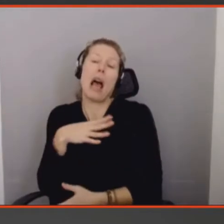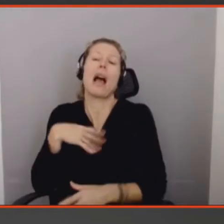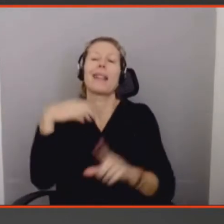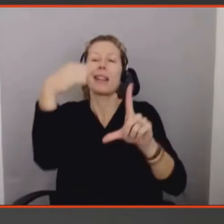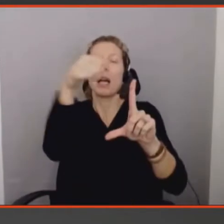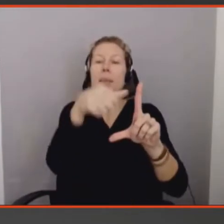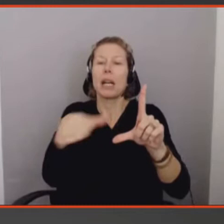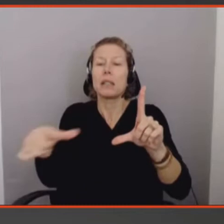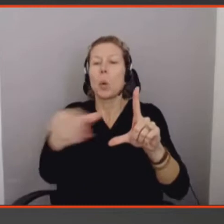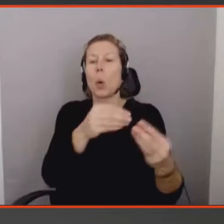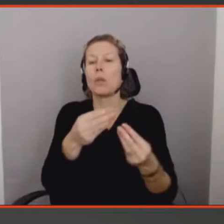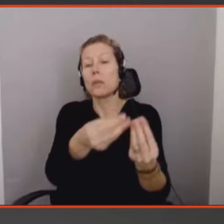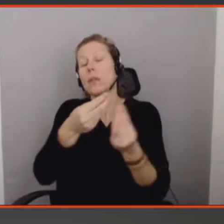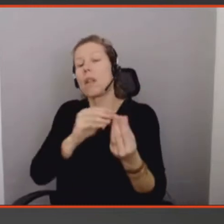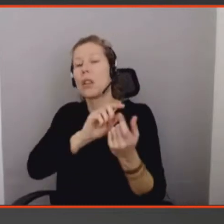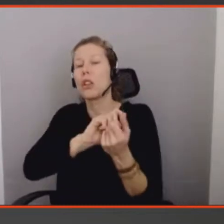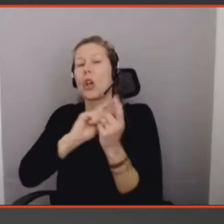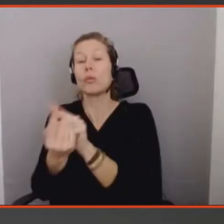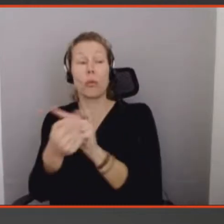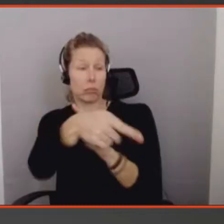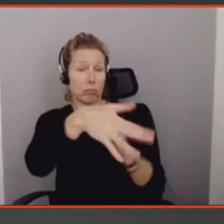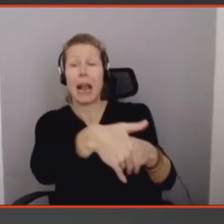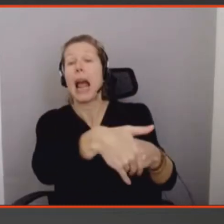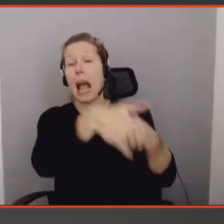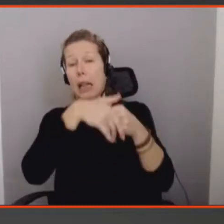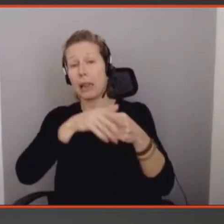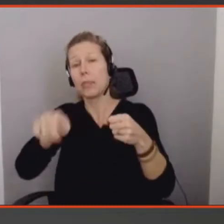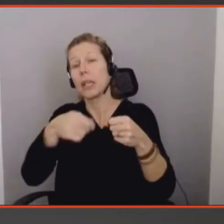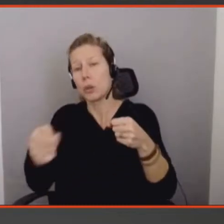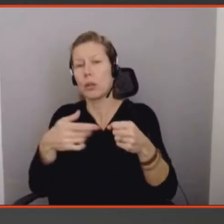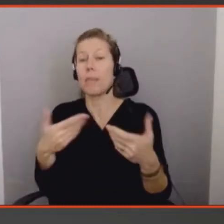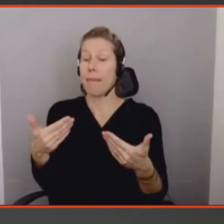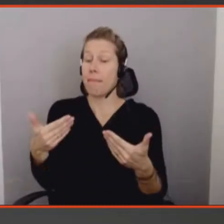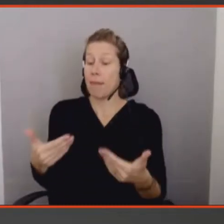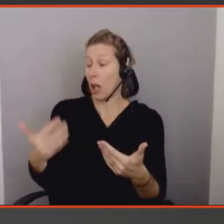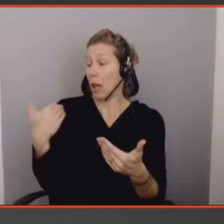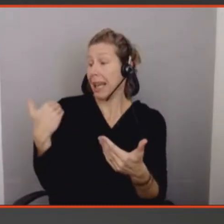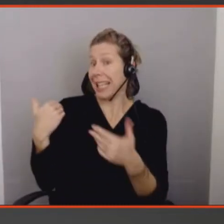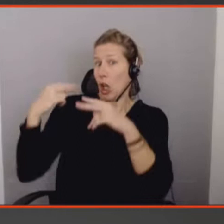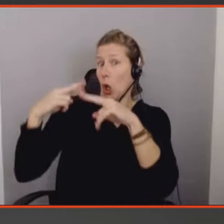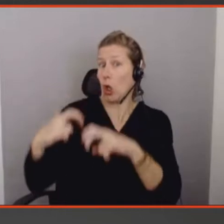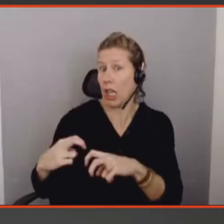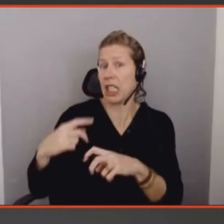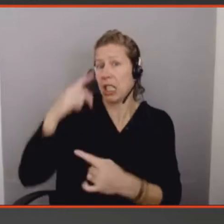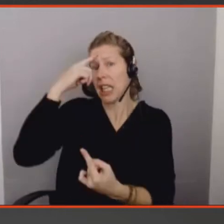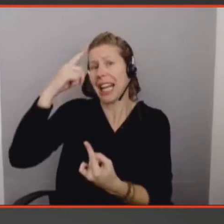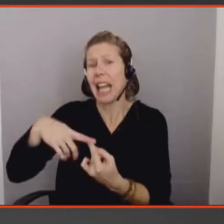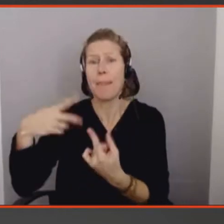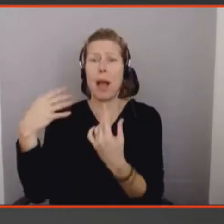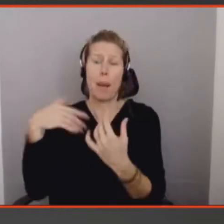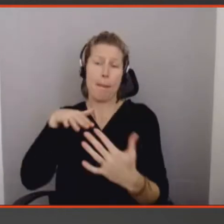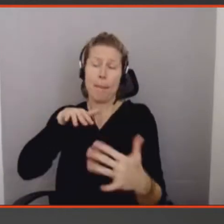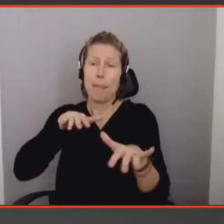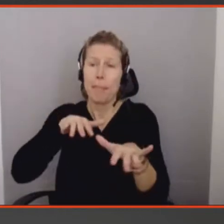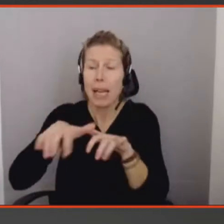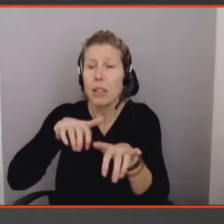valeur au-delà de la fonction. Par contre, toutes les recherches récentes en marketing, en psychologie, en UX, ça montre que les personnes valorisent